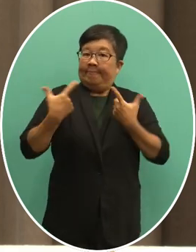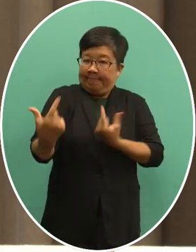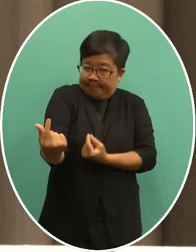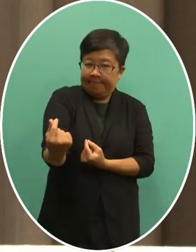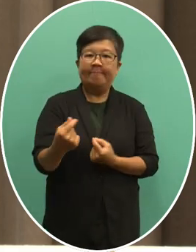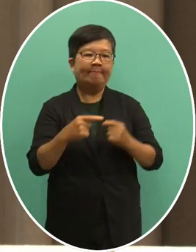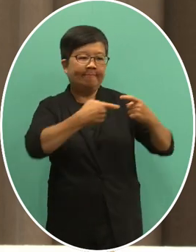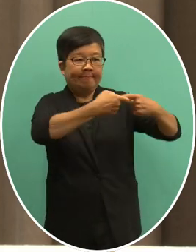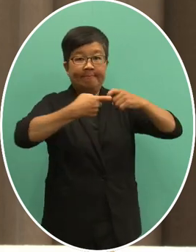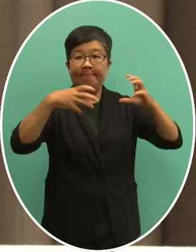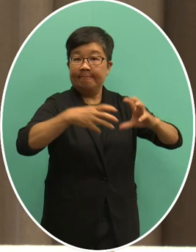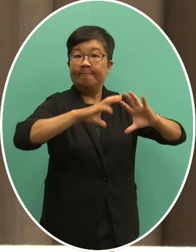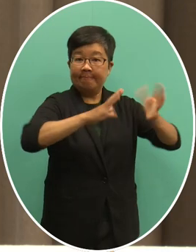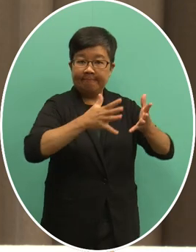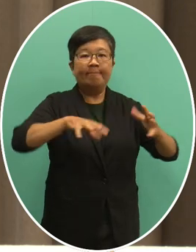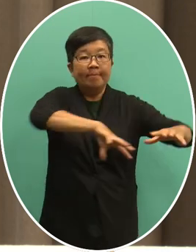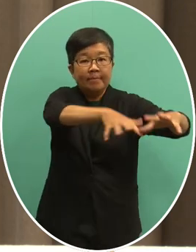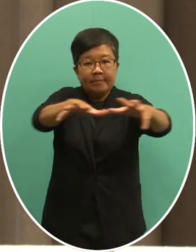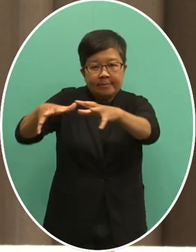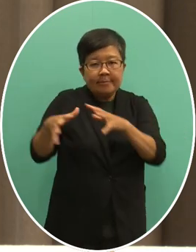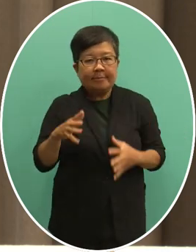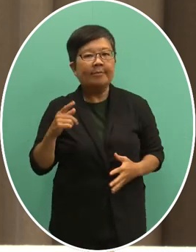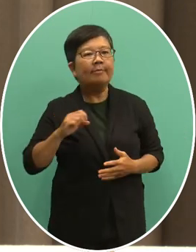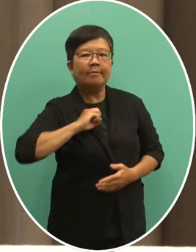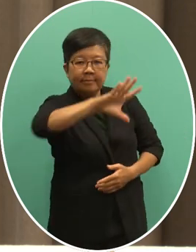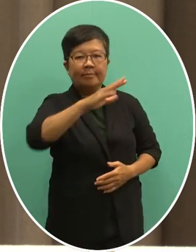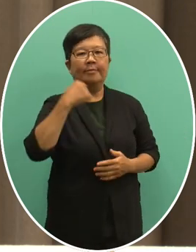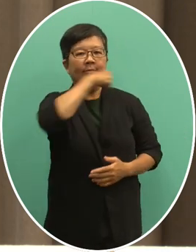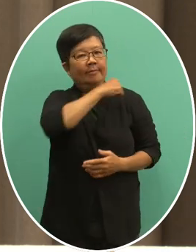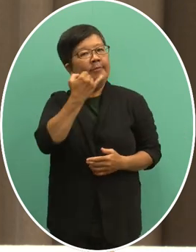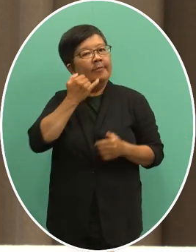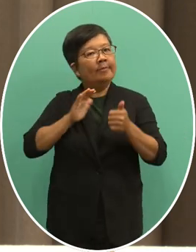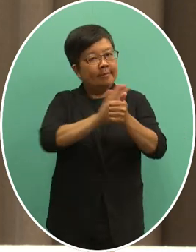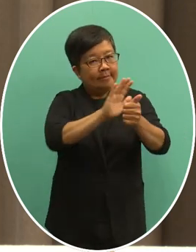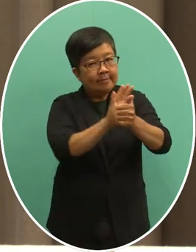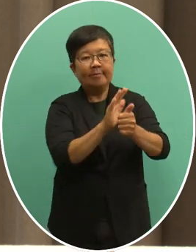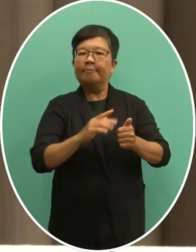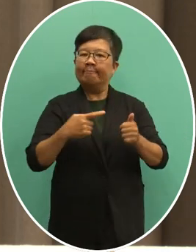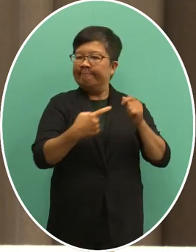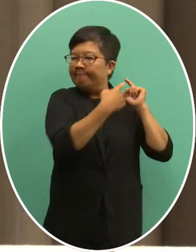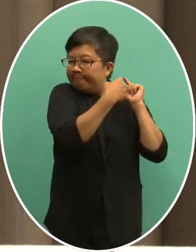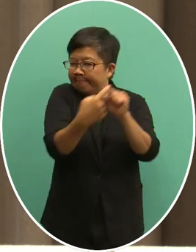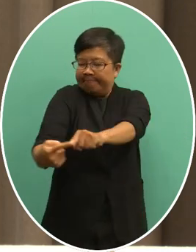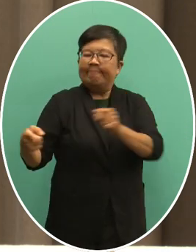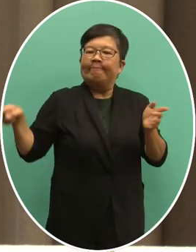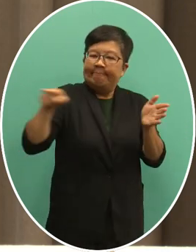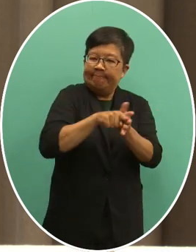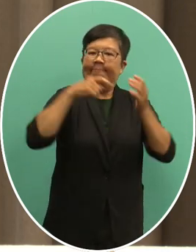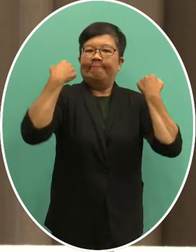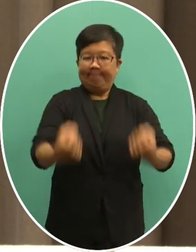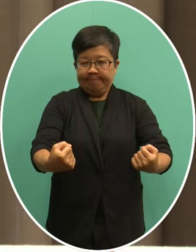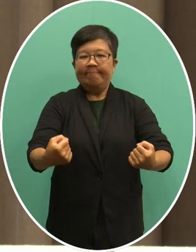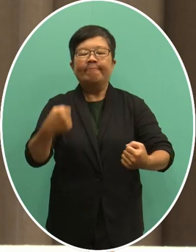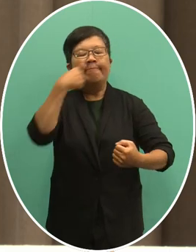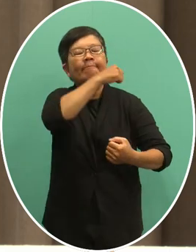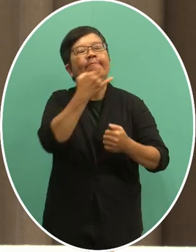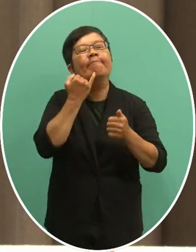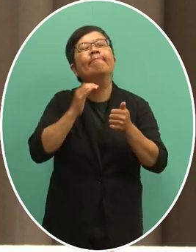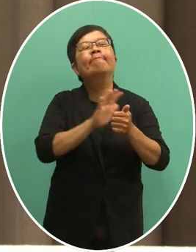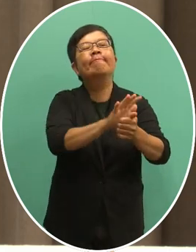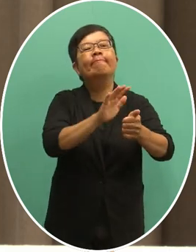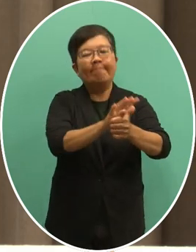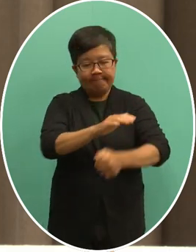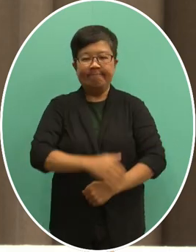传达台湾能够帮忙而且一直都在台湾can help and